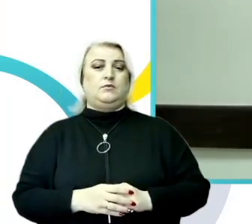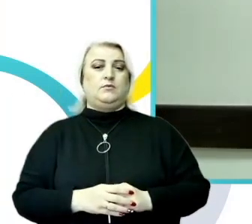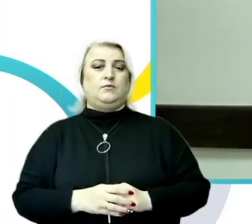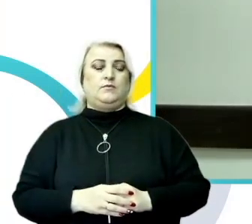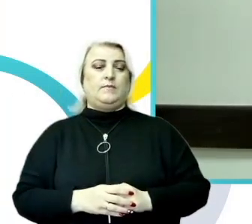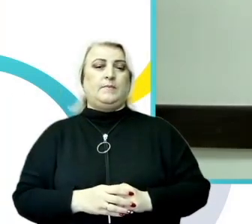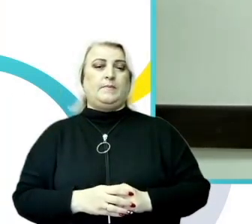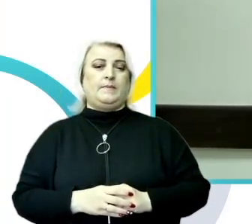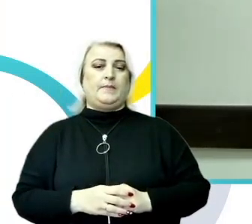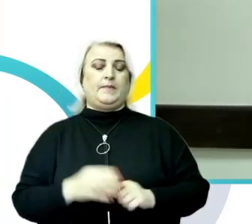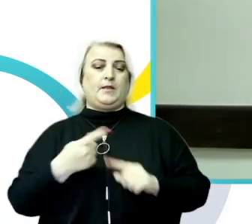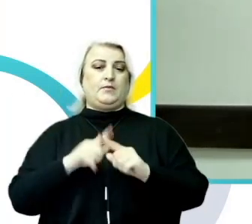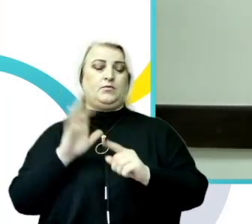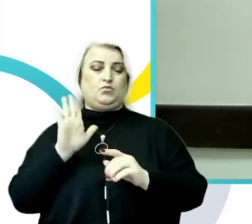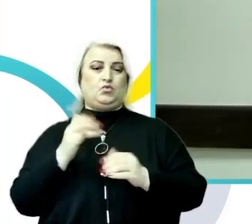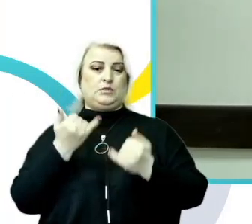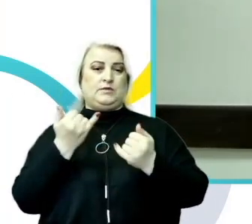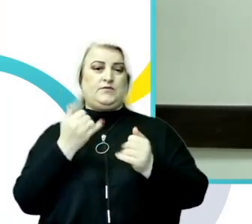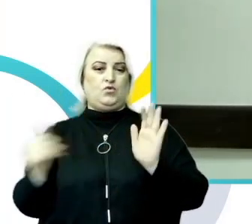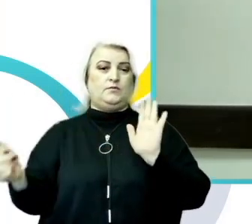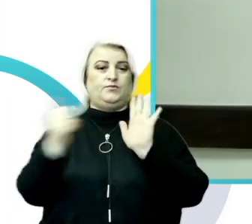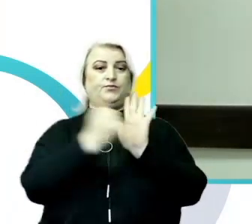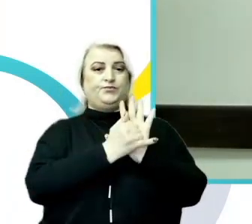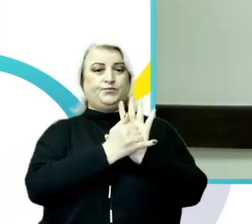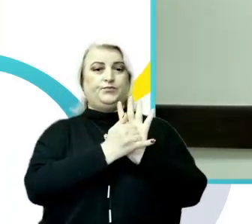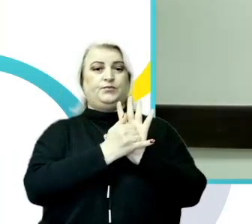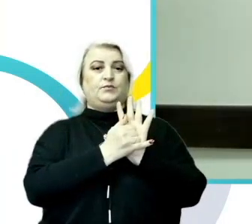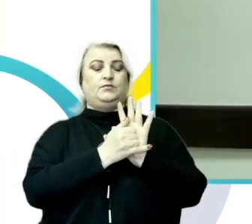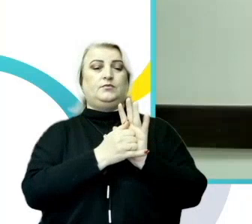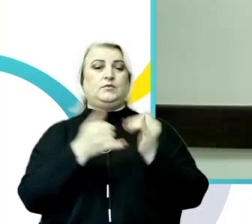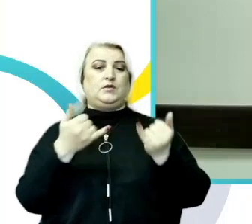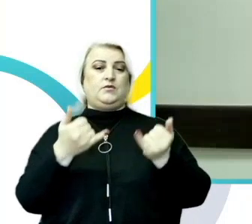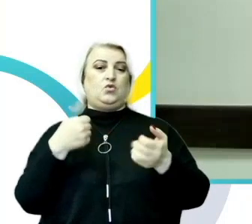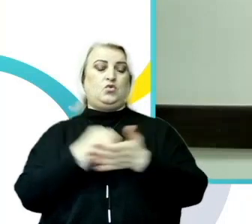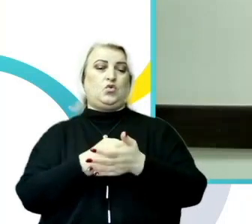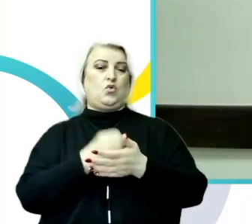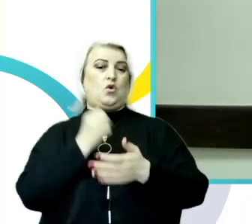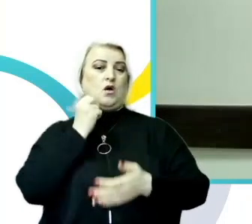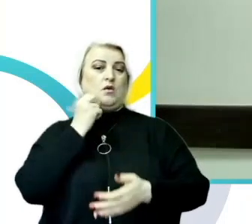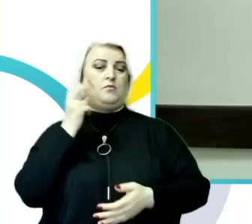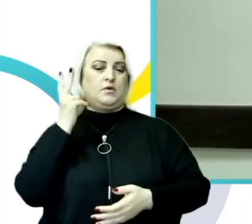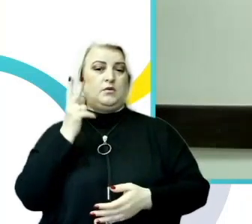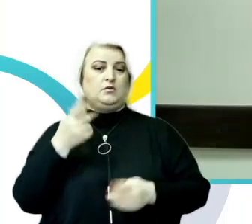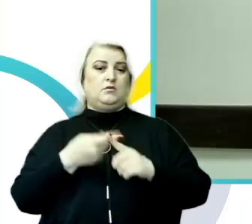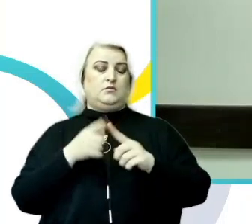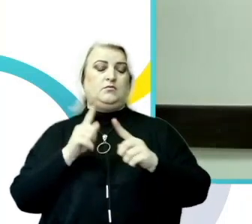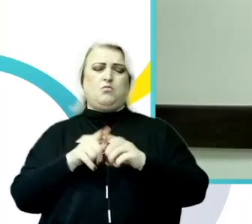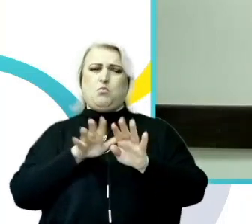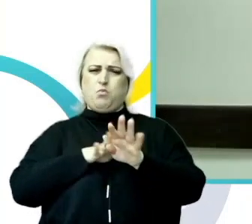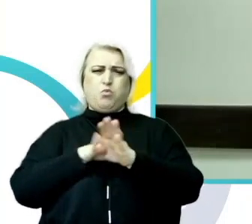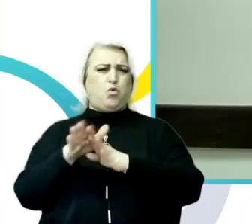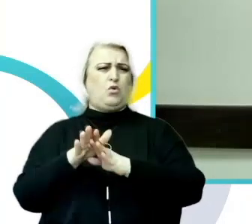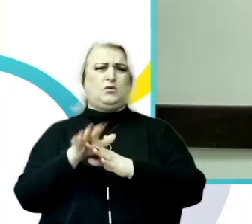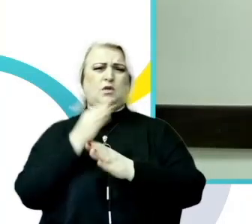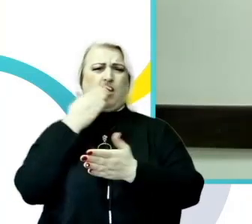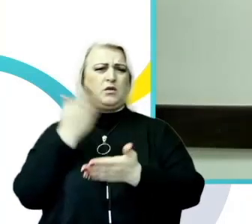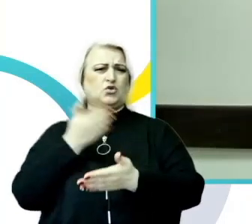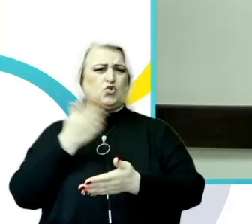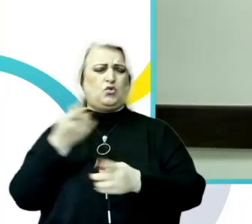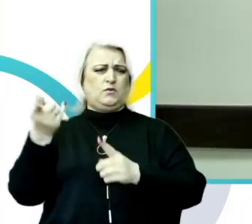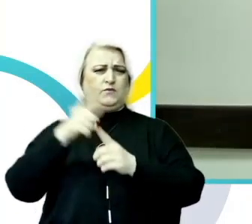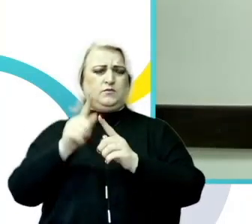unde va fi plăsat astăzi până la amează studiul integral și veți putea vedea